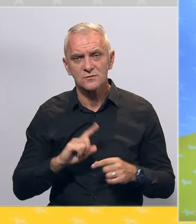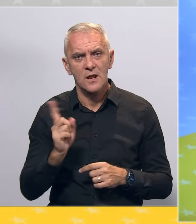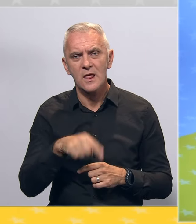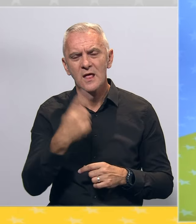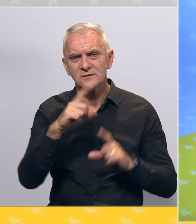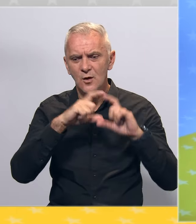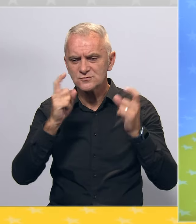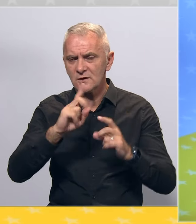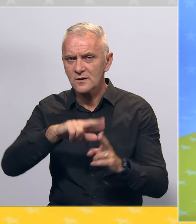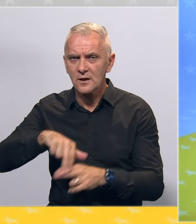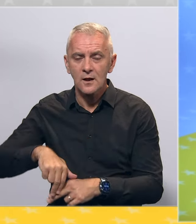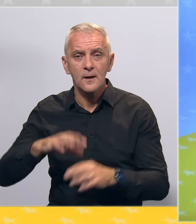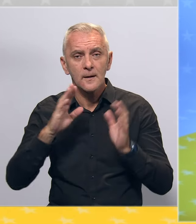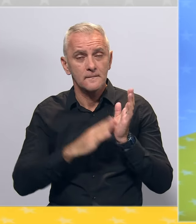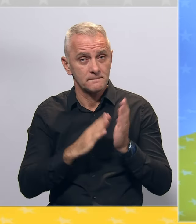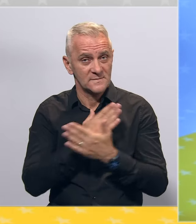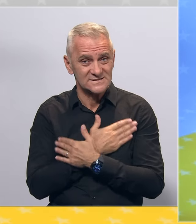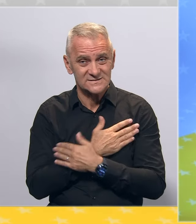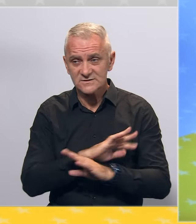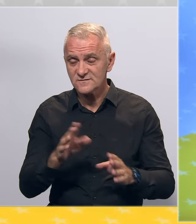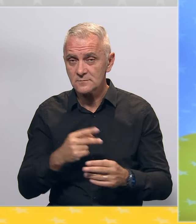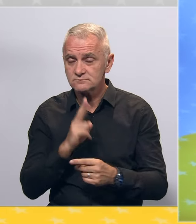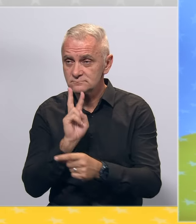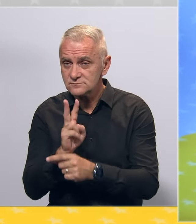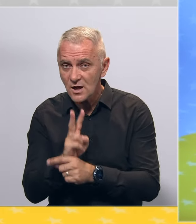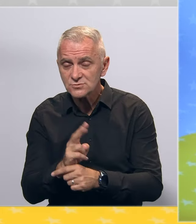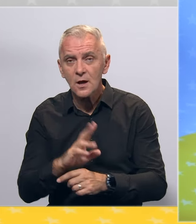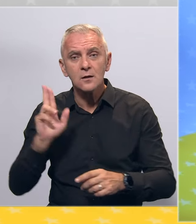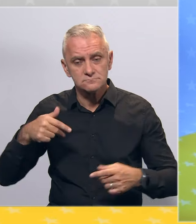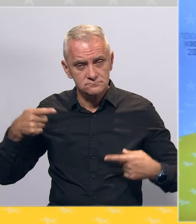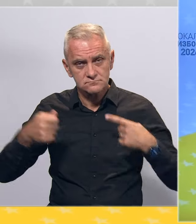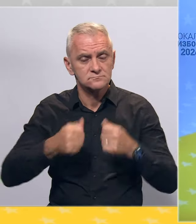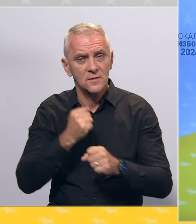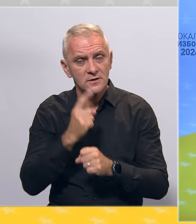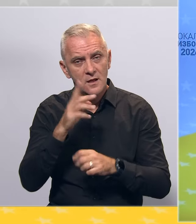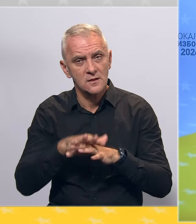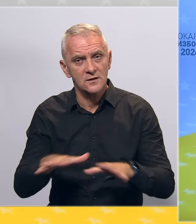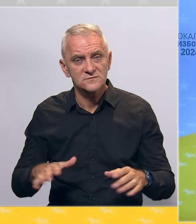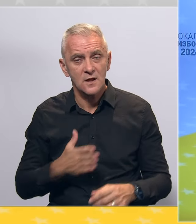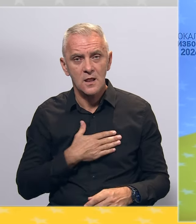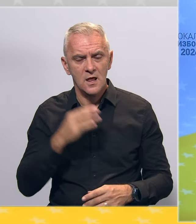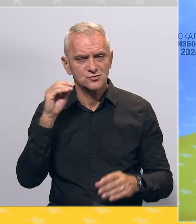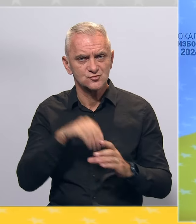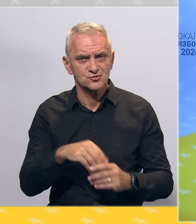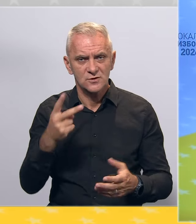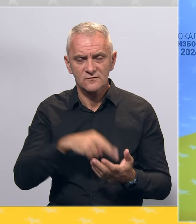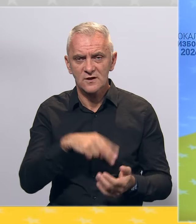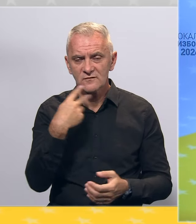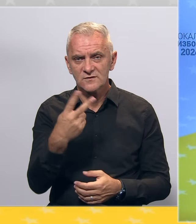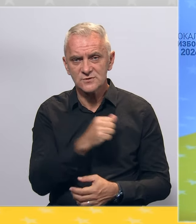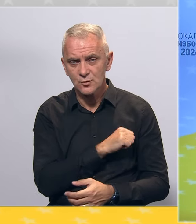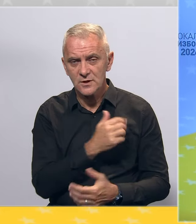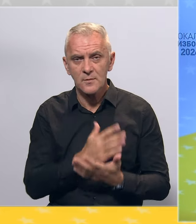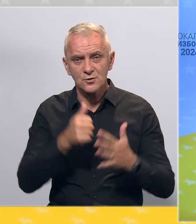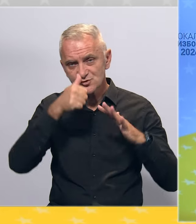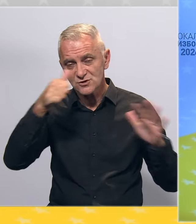zanemarena. Svakoj mjestnoj zajednici posvećena je pažnja i uložena su značajne sredste za njihov rast i razvoj. Naš proročnje u 2020. godine je bio 6 milijuna,